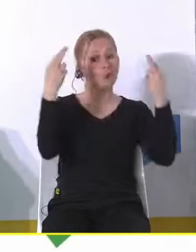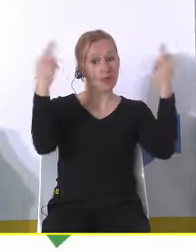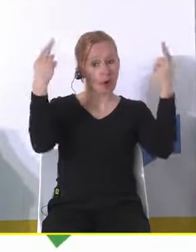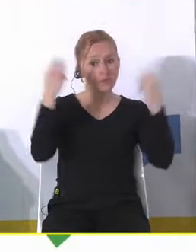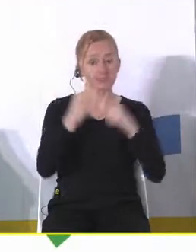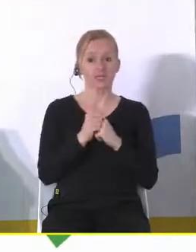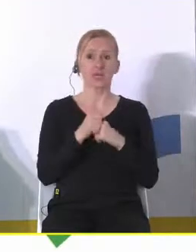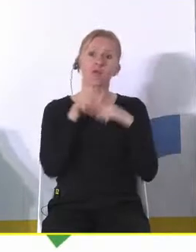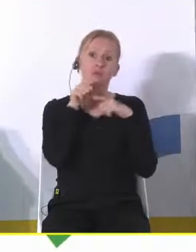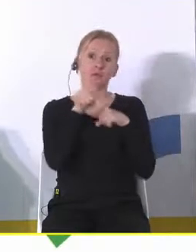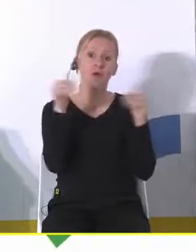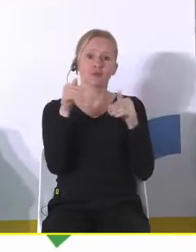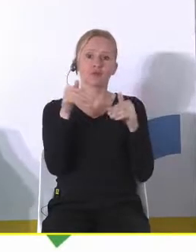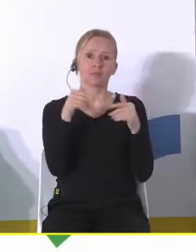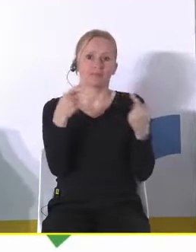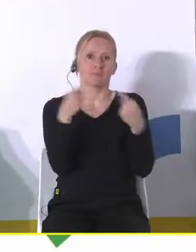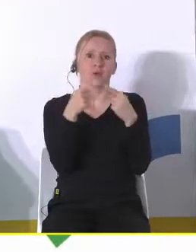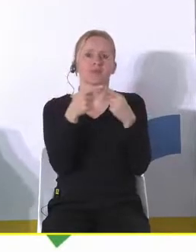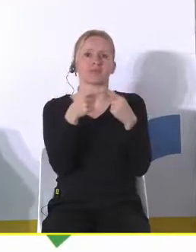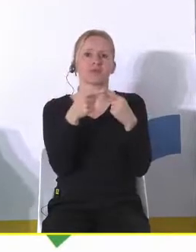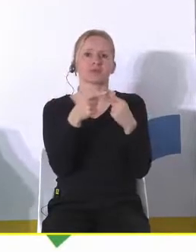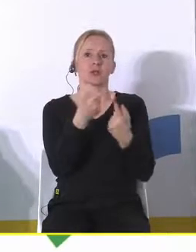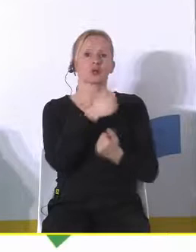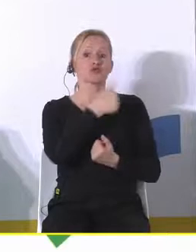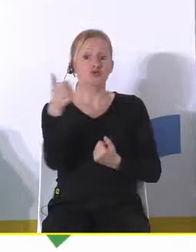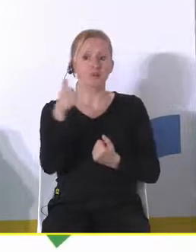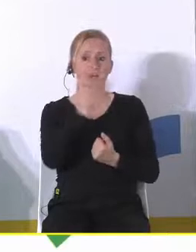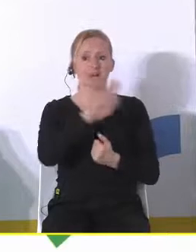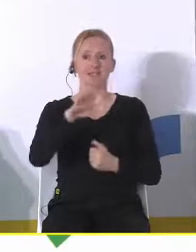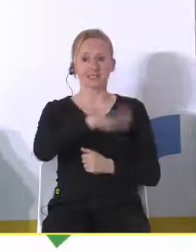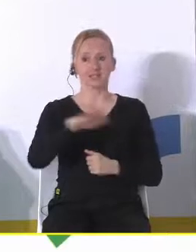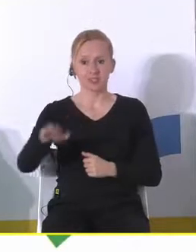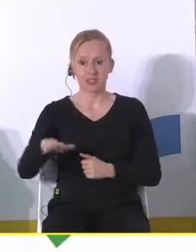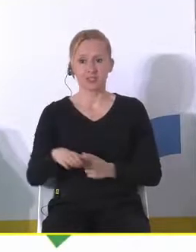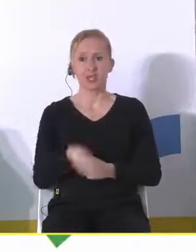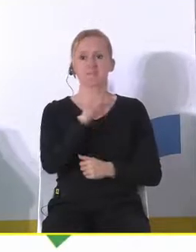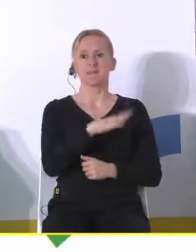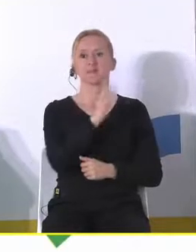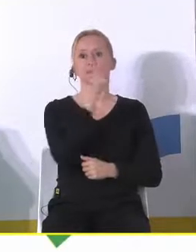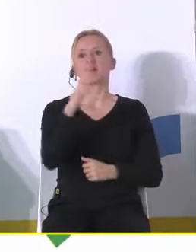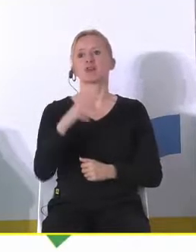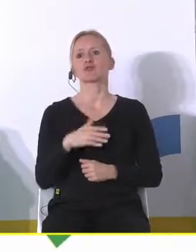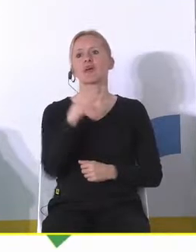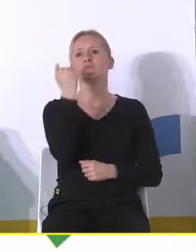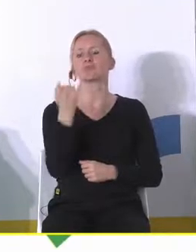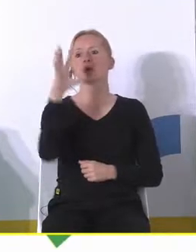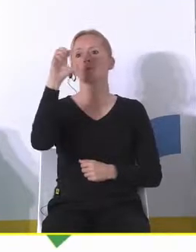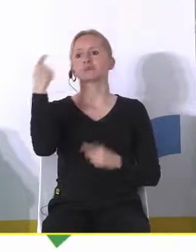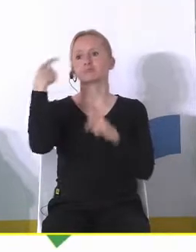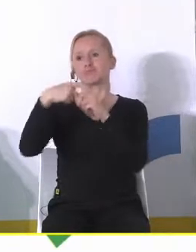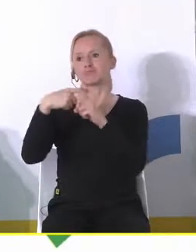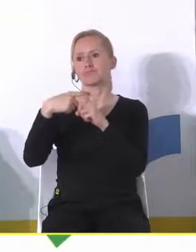to możemy to zidentyfikować w następny sposób super macie dzieci macie za każde dziecko 500 złotych co miesiąc